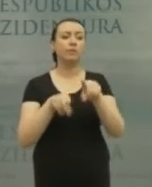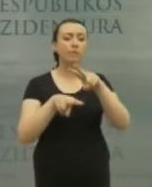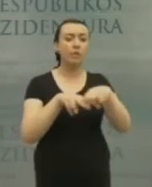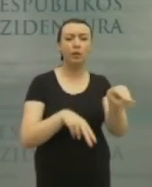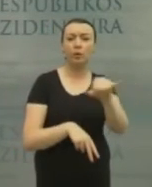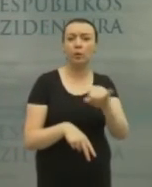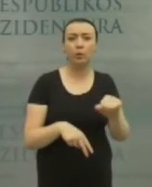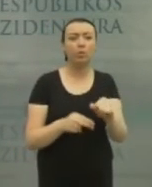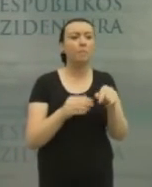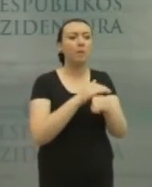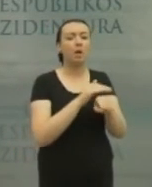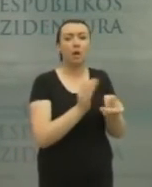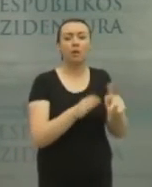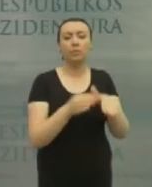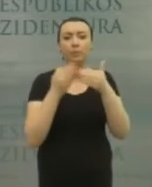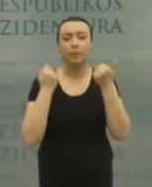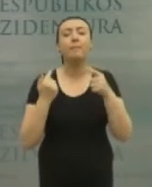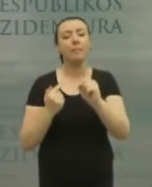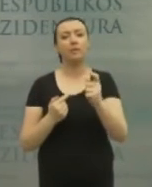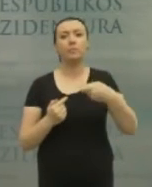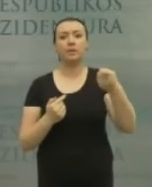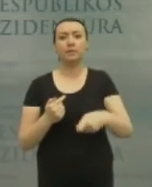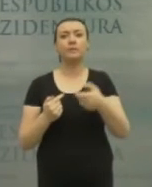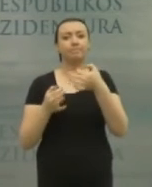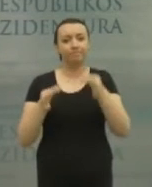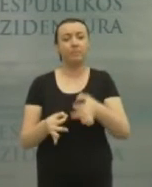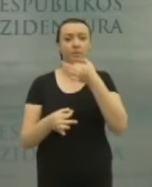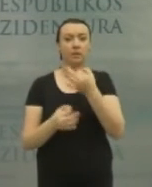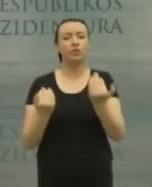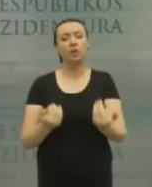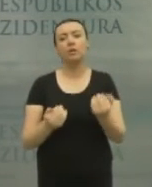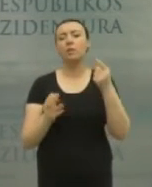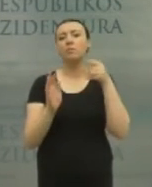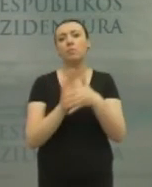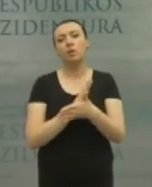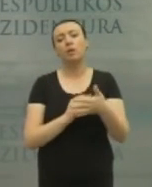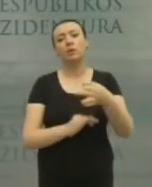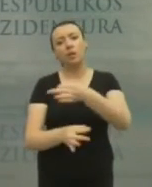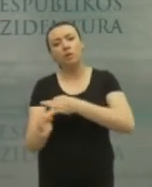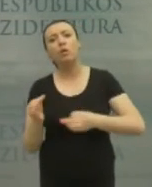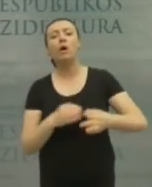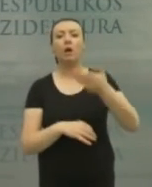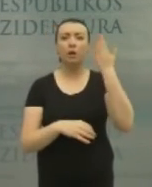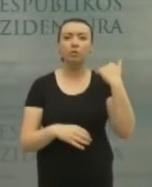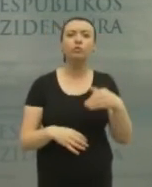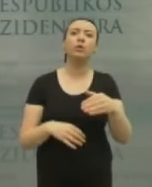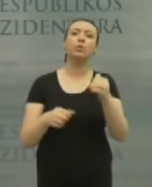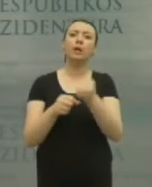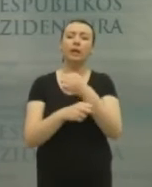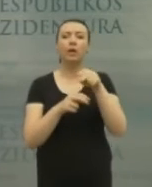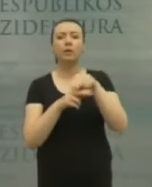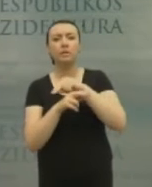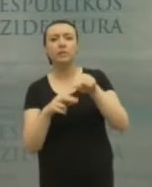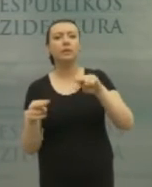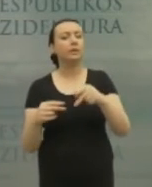vietovių nebuvo, bet kaip teisingai paminėjo prezidentas, manau, kad šiandien nėra prasmės diskutuoti apie tai, kas kažkada kažką galėjo padaryti